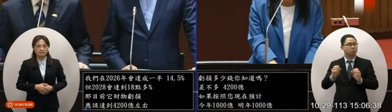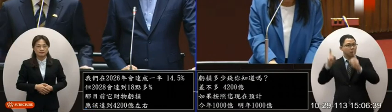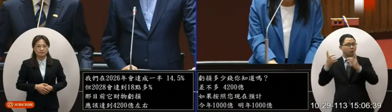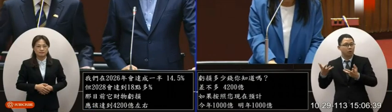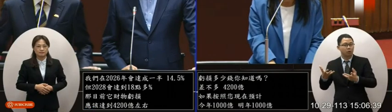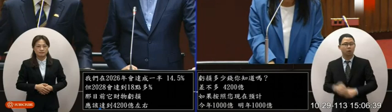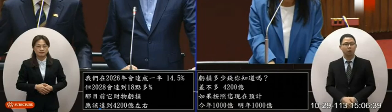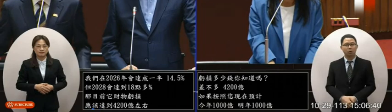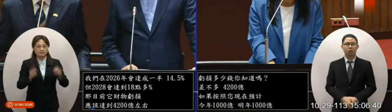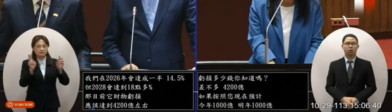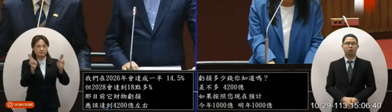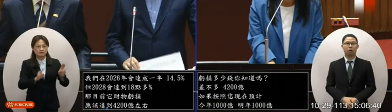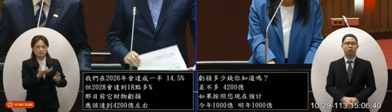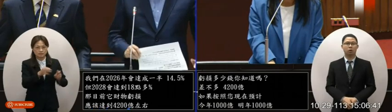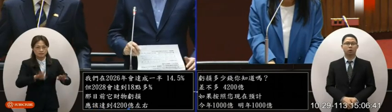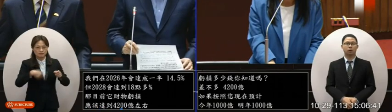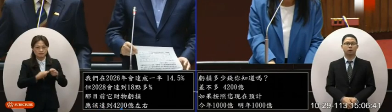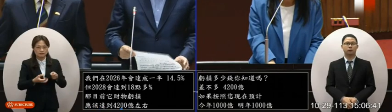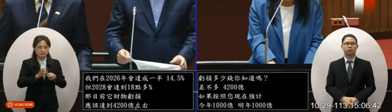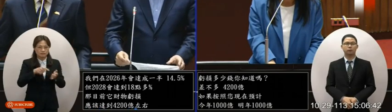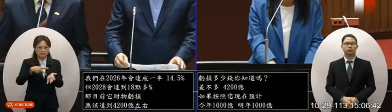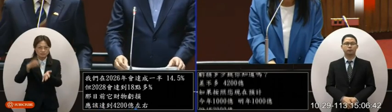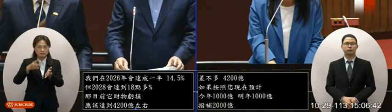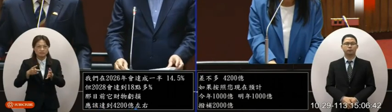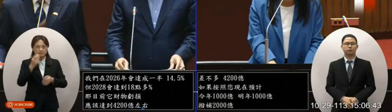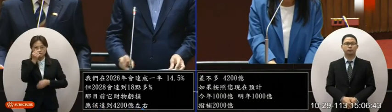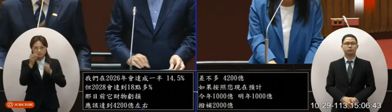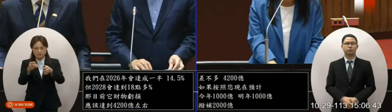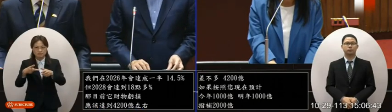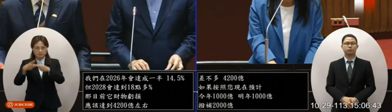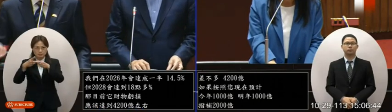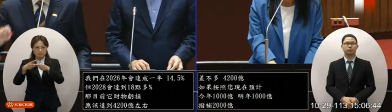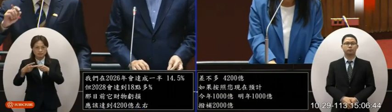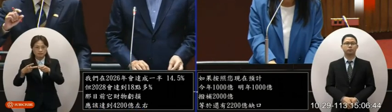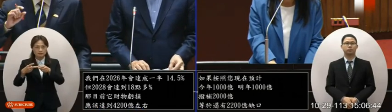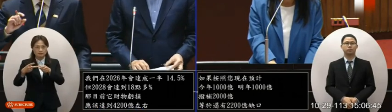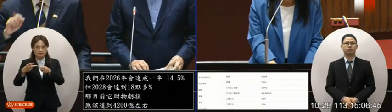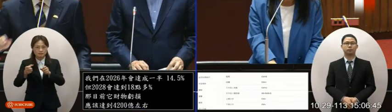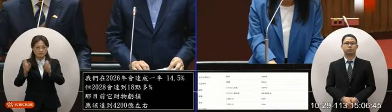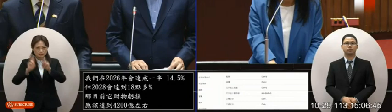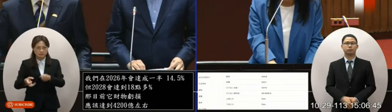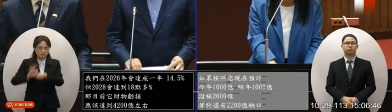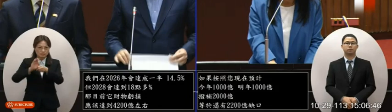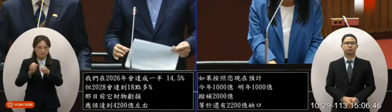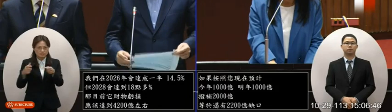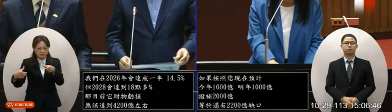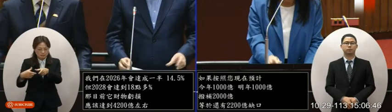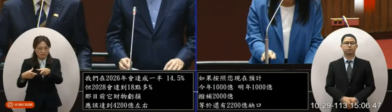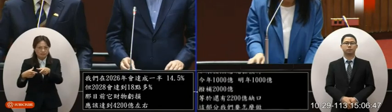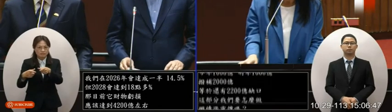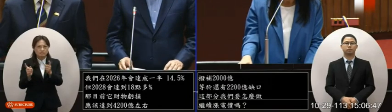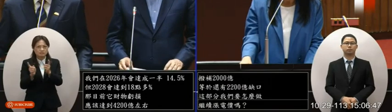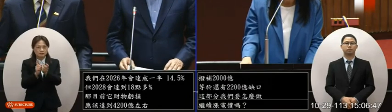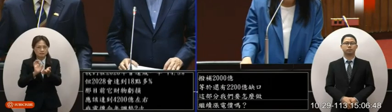我電價今年調整兩次尤其第二次我們調漲的範圍非常的小但是那調幅對某些產業是比較大一點